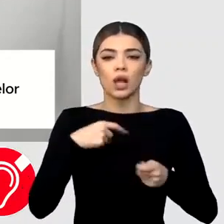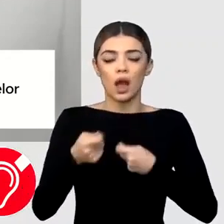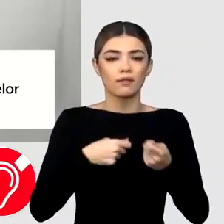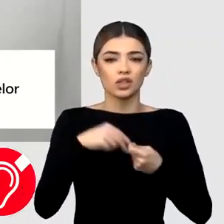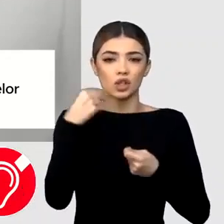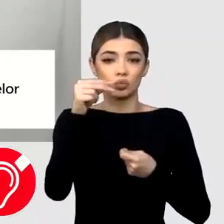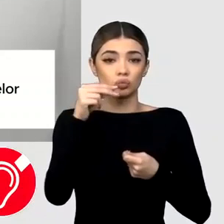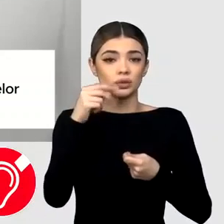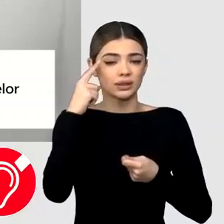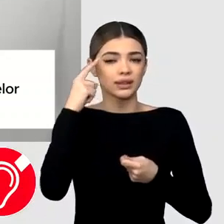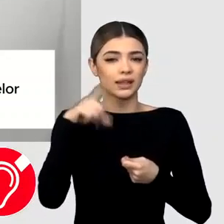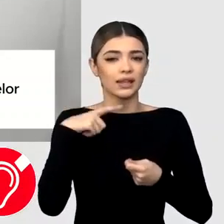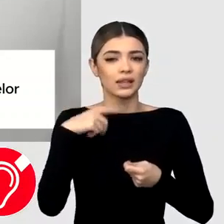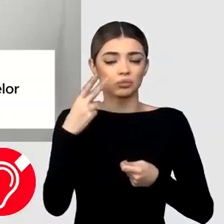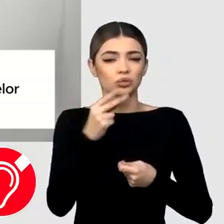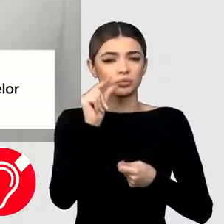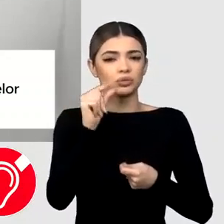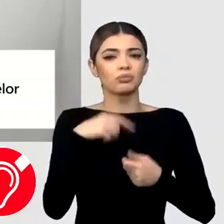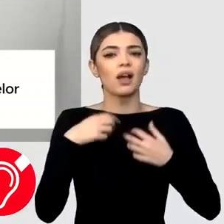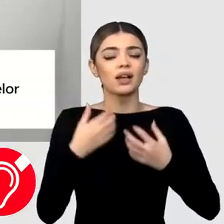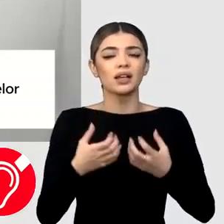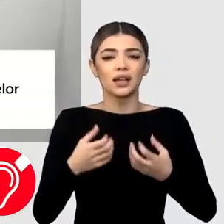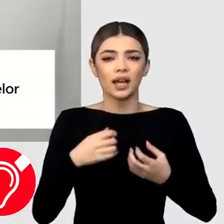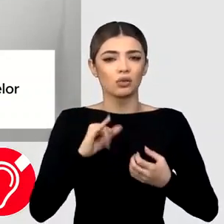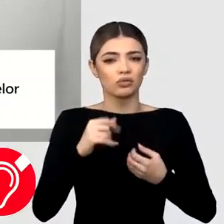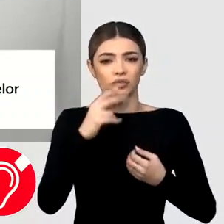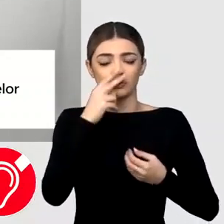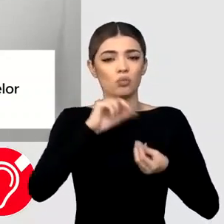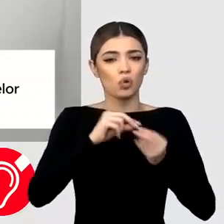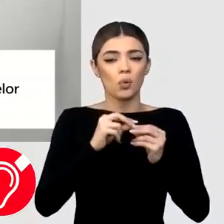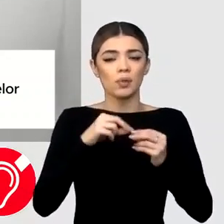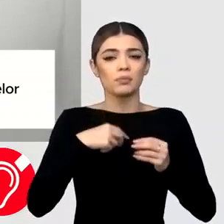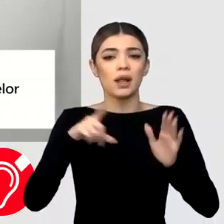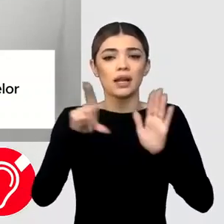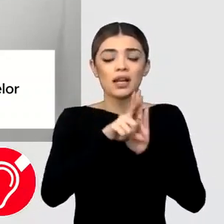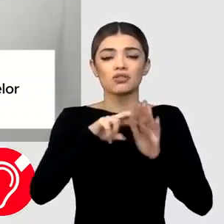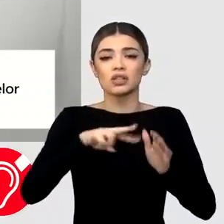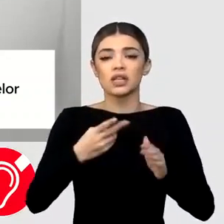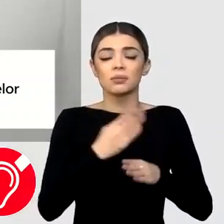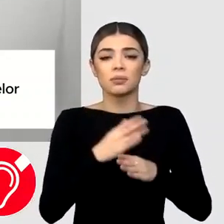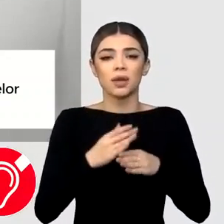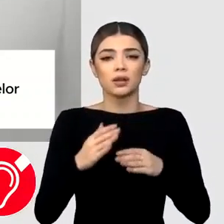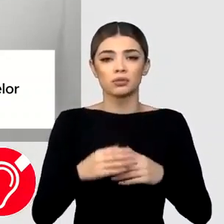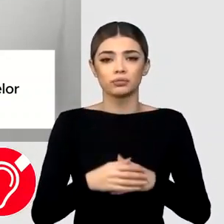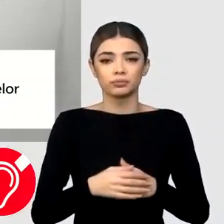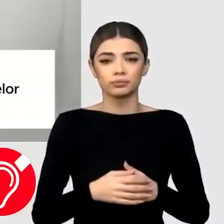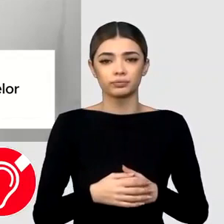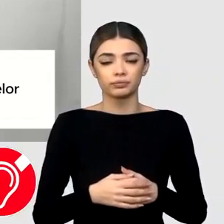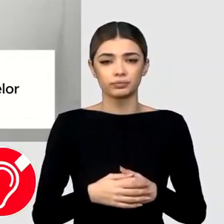Timișoara, îți spune că va întâmpina dificultăți din cauza multiplelor schimbări legislative.